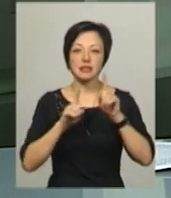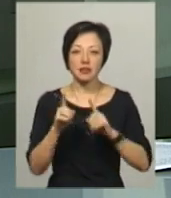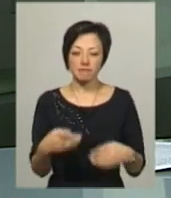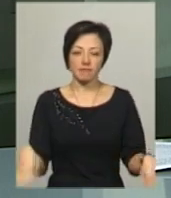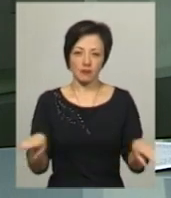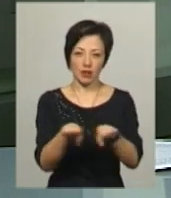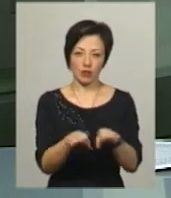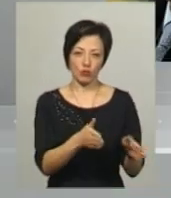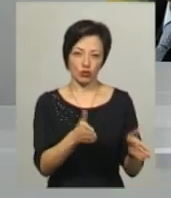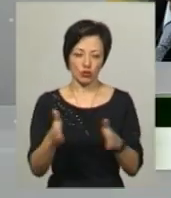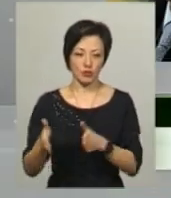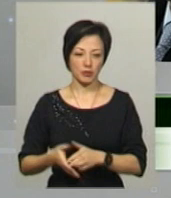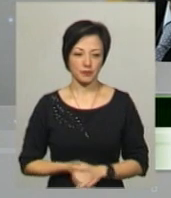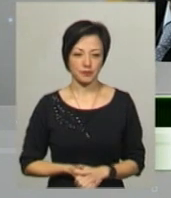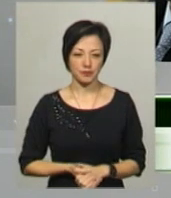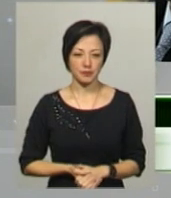режимі.